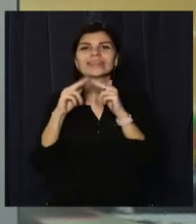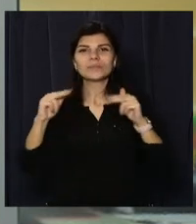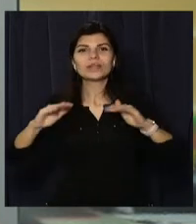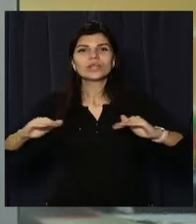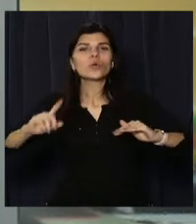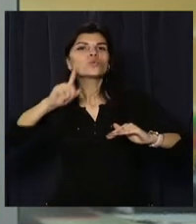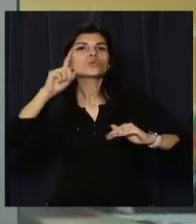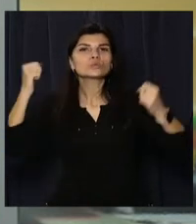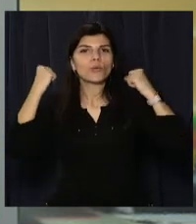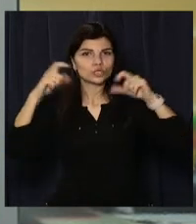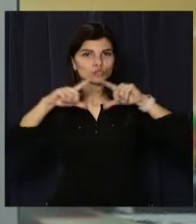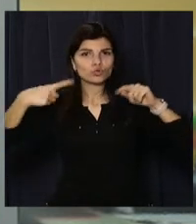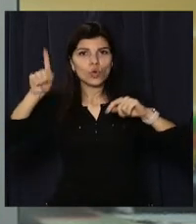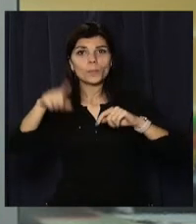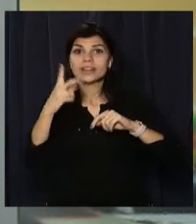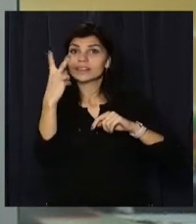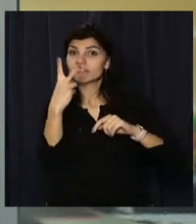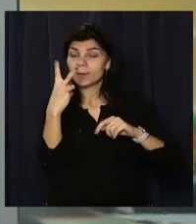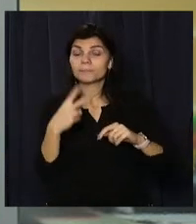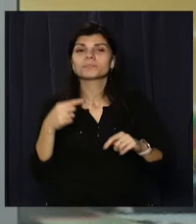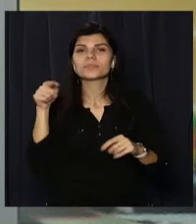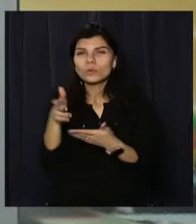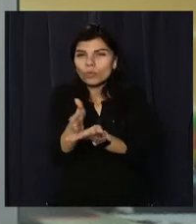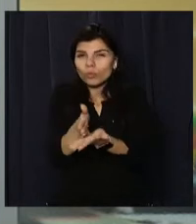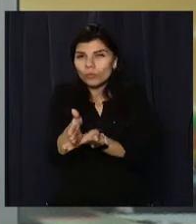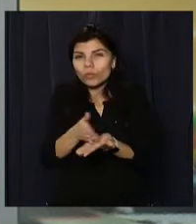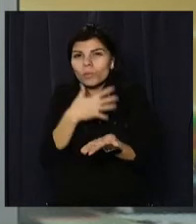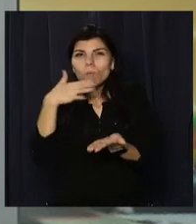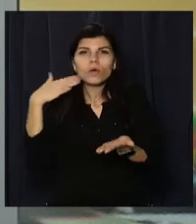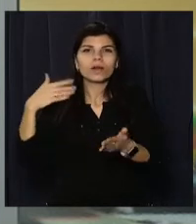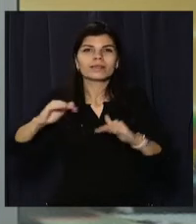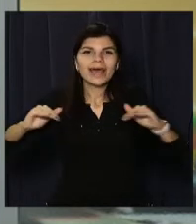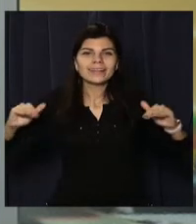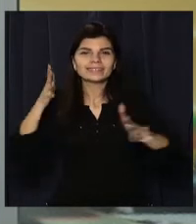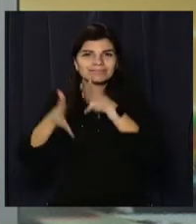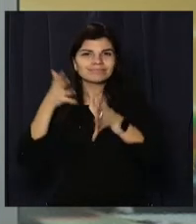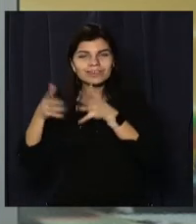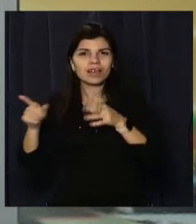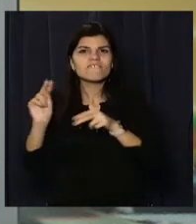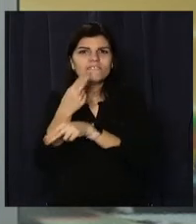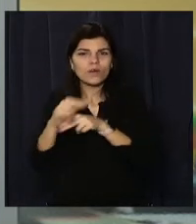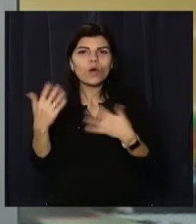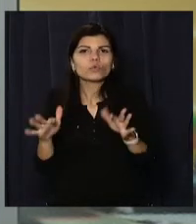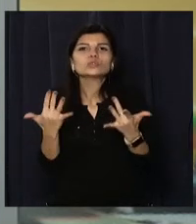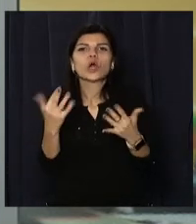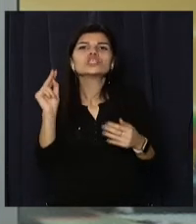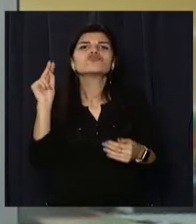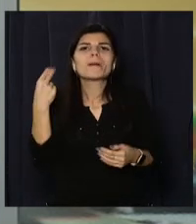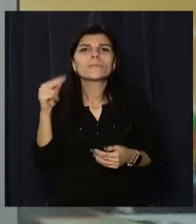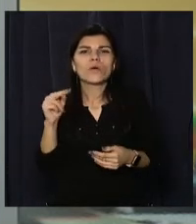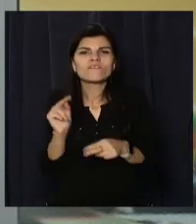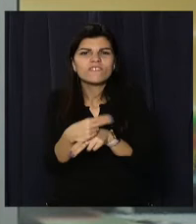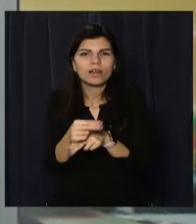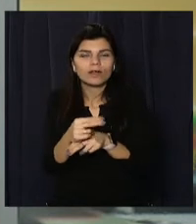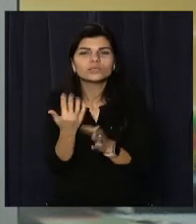дитячо-юнацька спортивна школа номер два. В одному з найстаріших навчальних закладів міста виховали не один десяток чемпіонів у різних